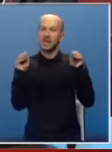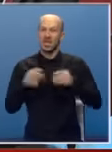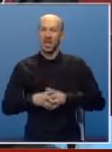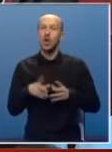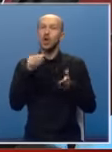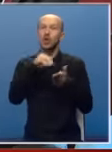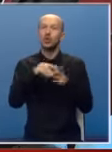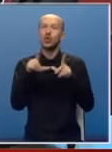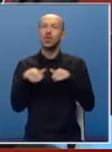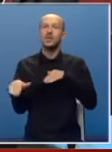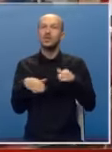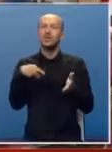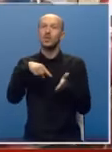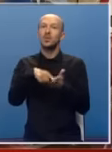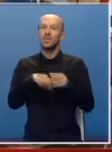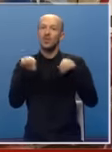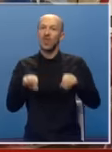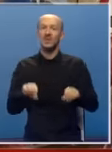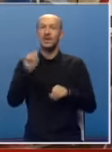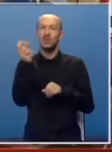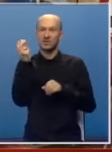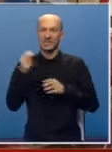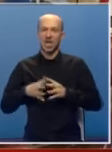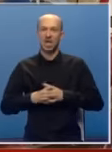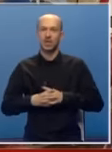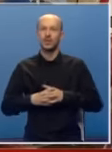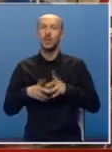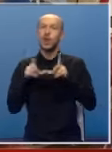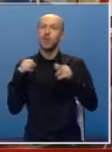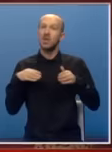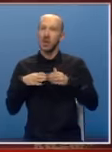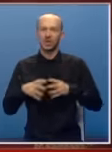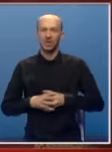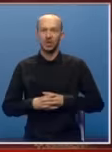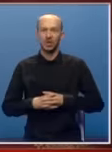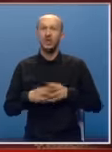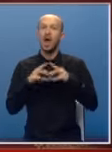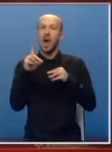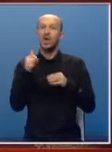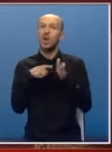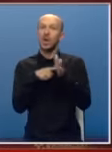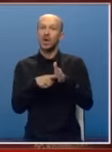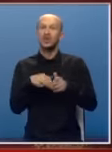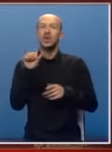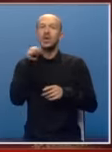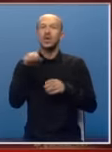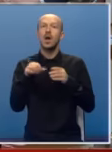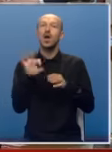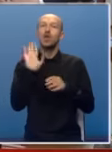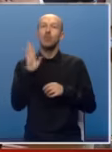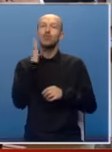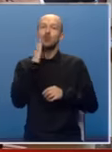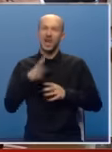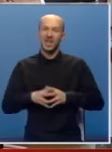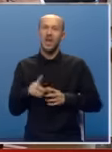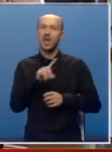održano i u Administrativnom centru Vlade Republike Srpske u Banja Luci, ali je ukazao i da to poštovanje